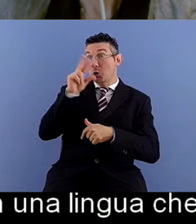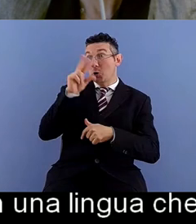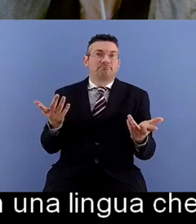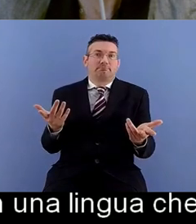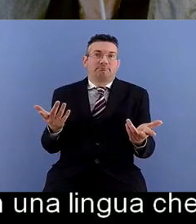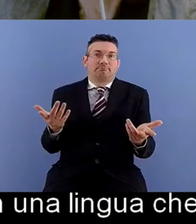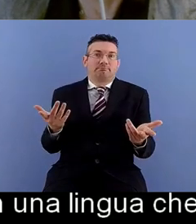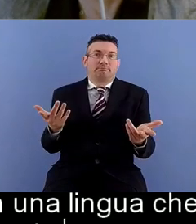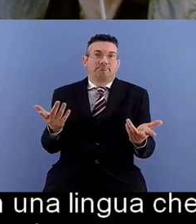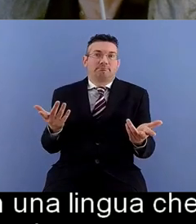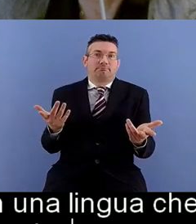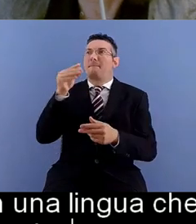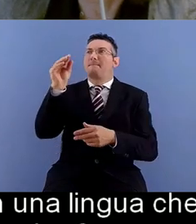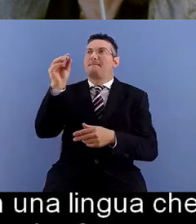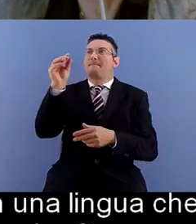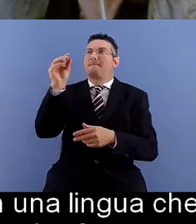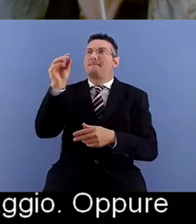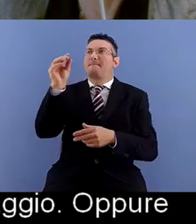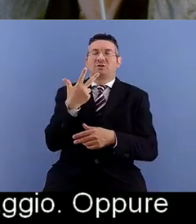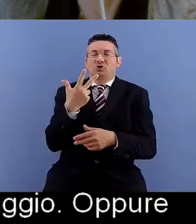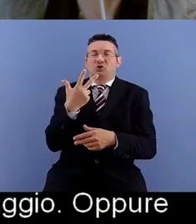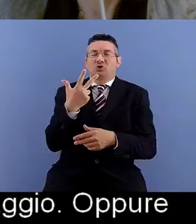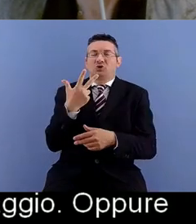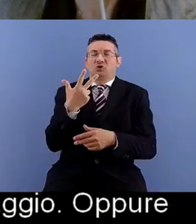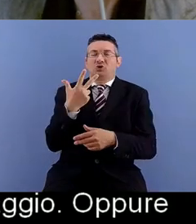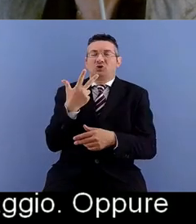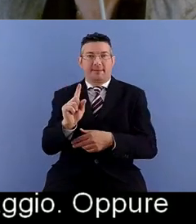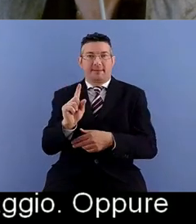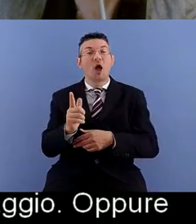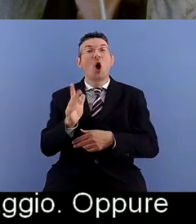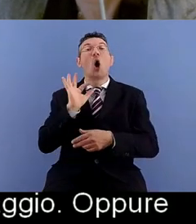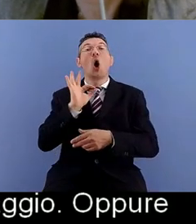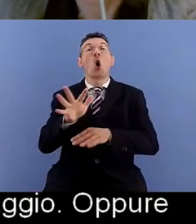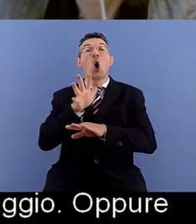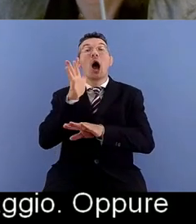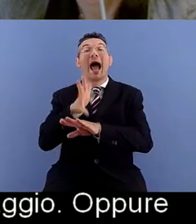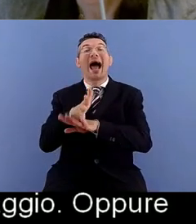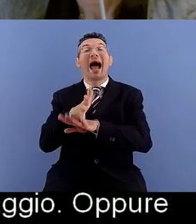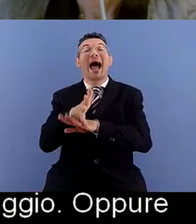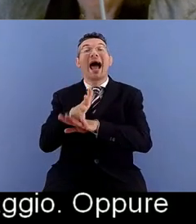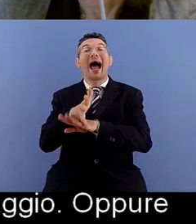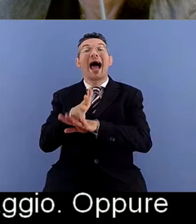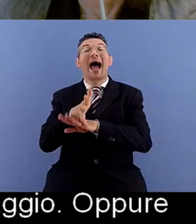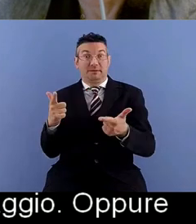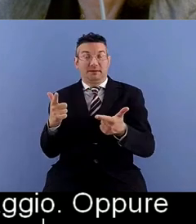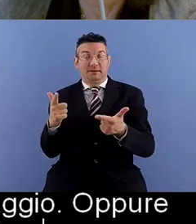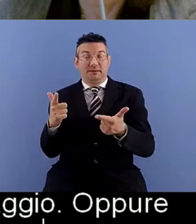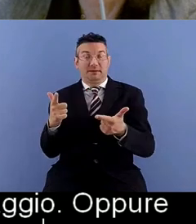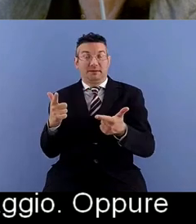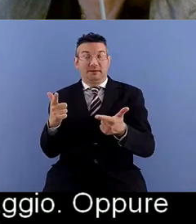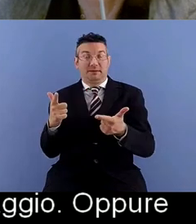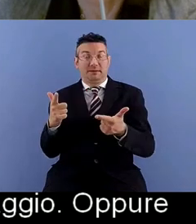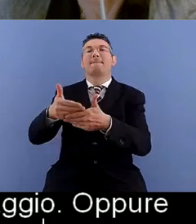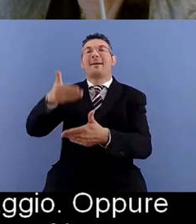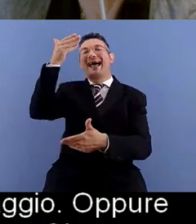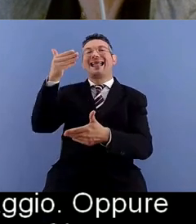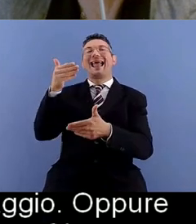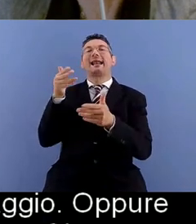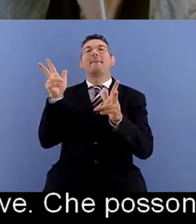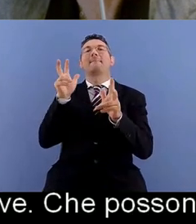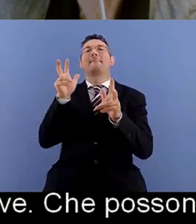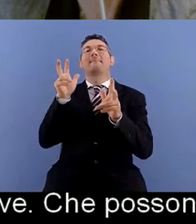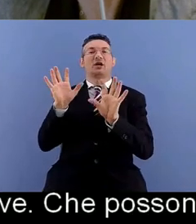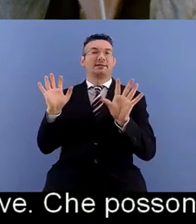oppure ancora è inaccessibile quando sono presenti delle barriere percettive che possono essere legate a